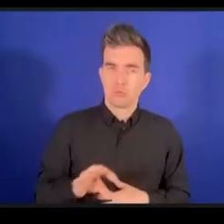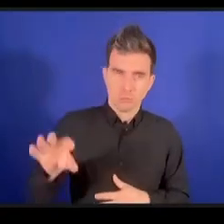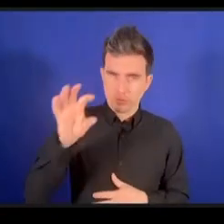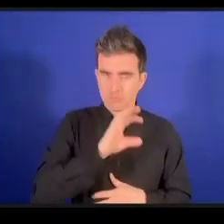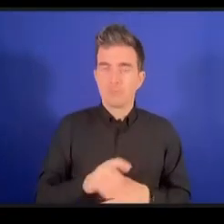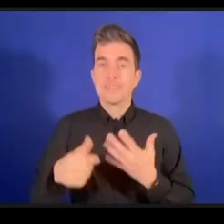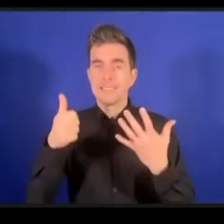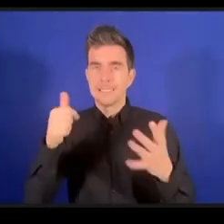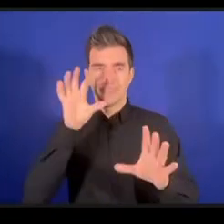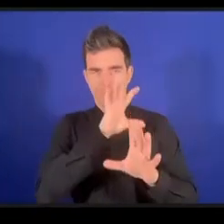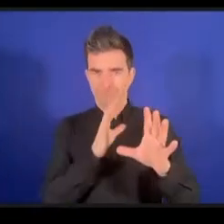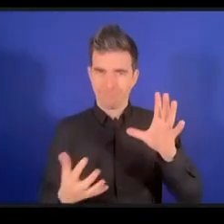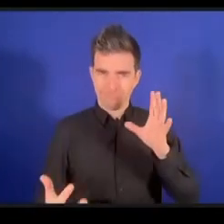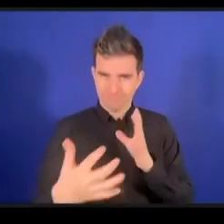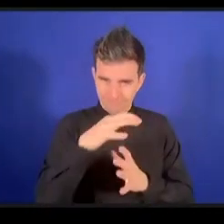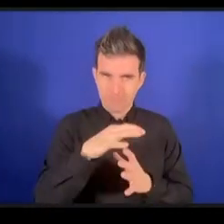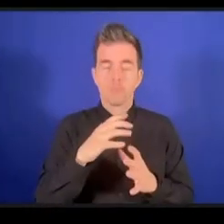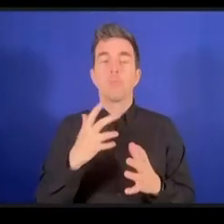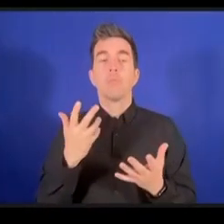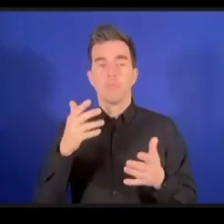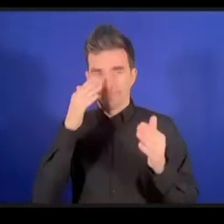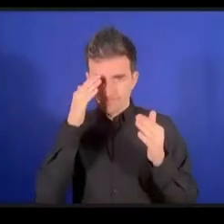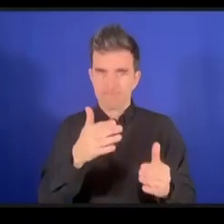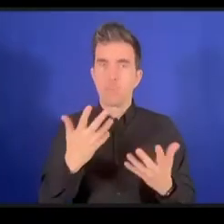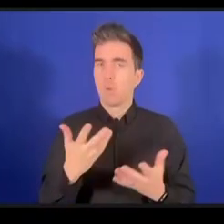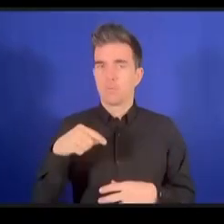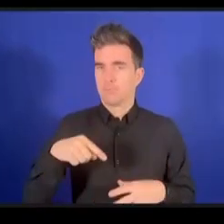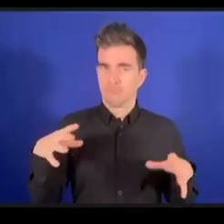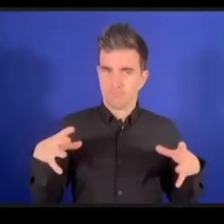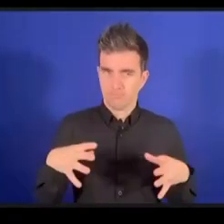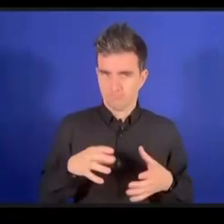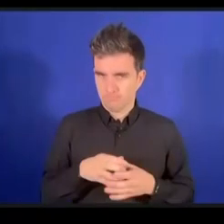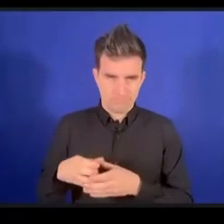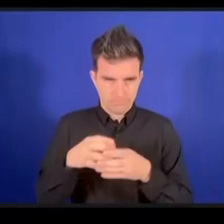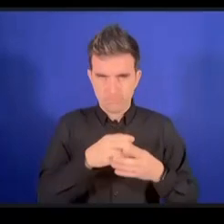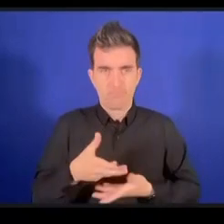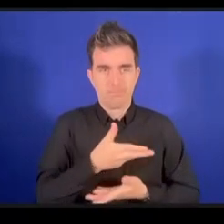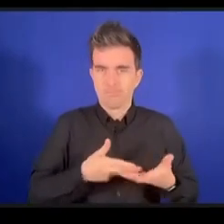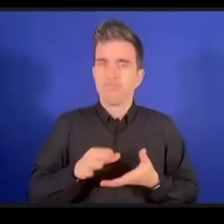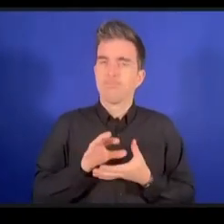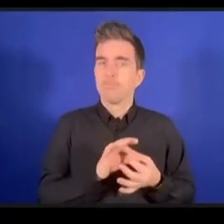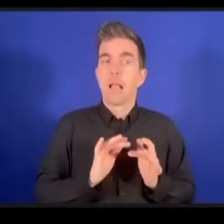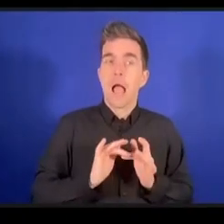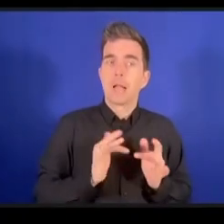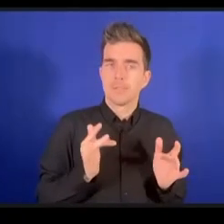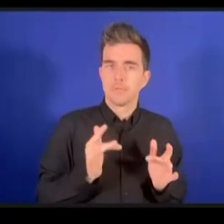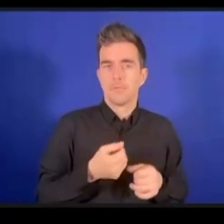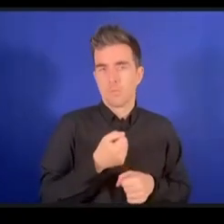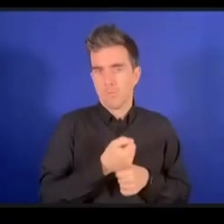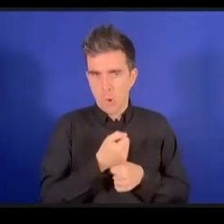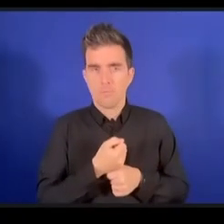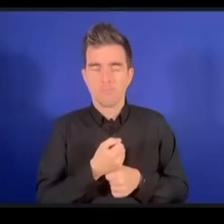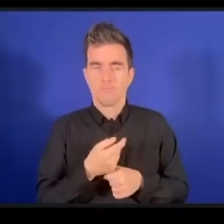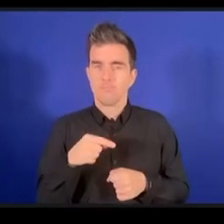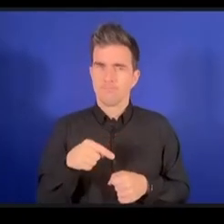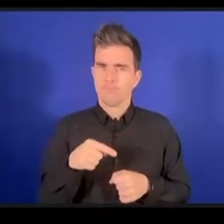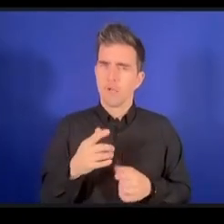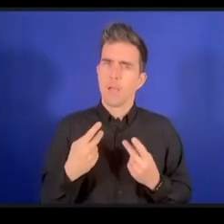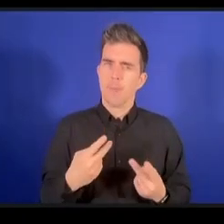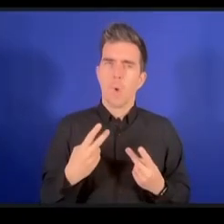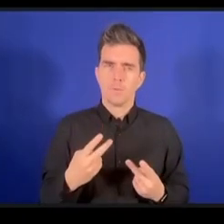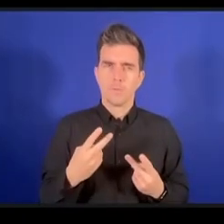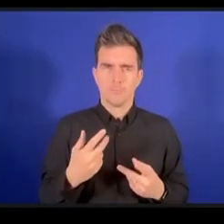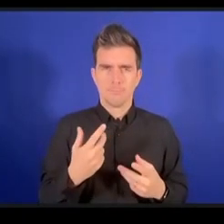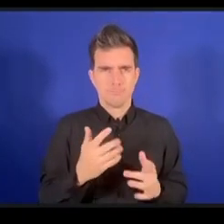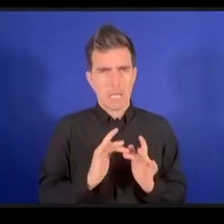نركز فيه على أمور مختلفة من ضمنها العمل